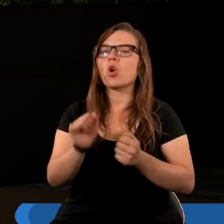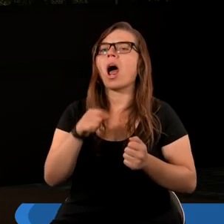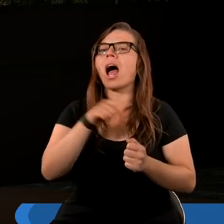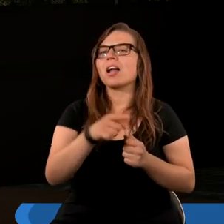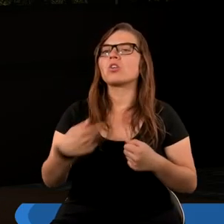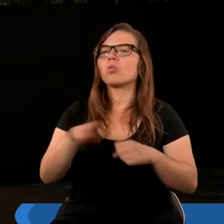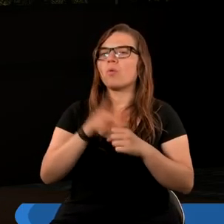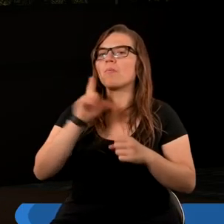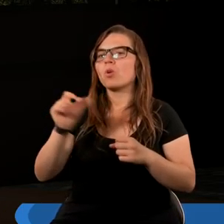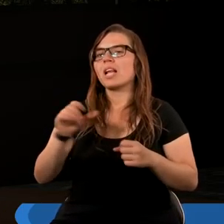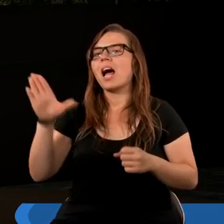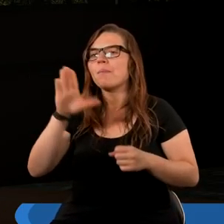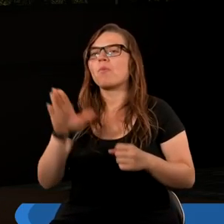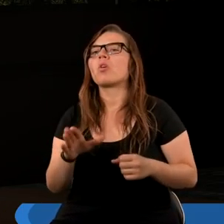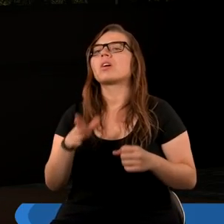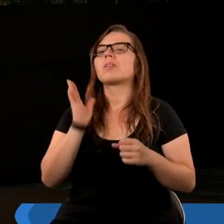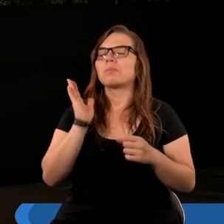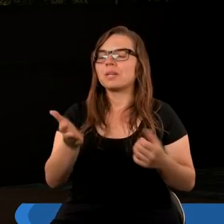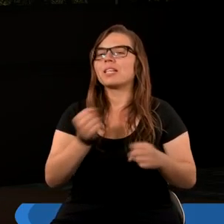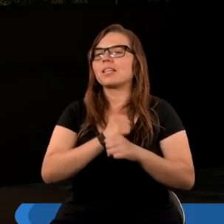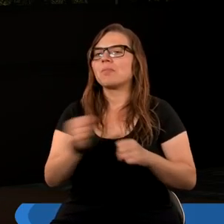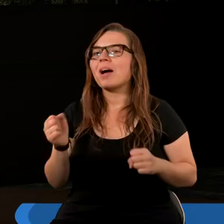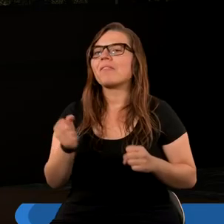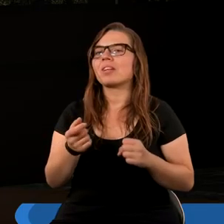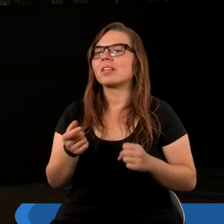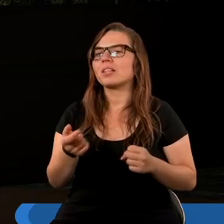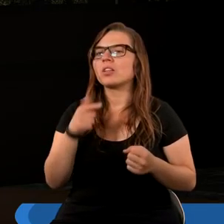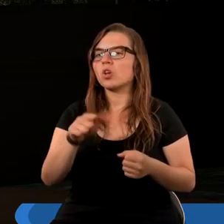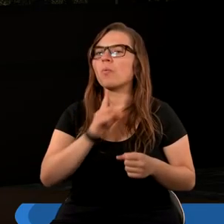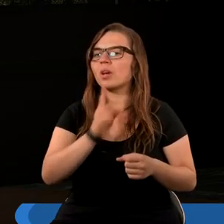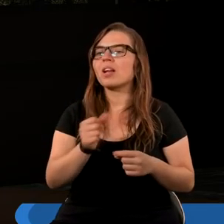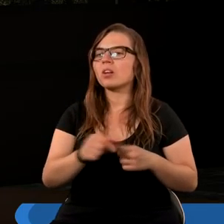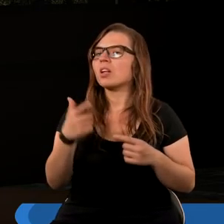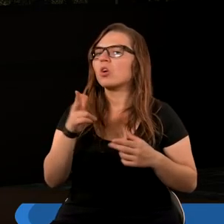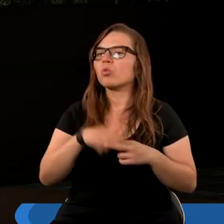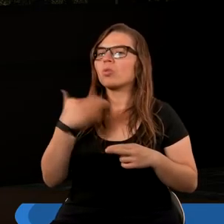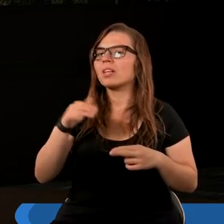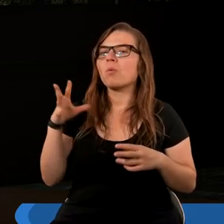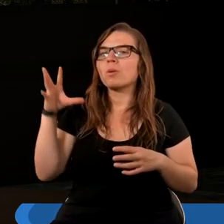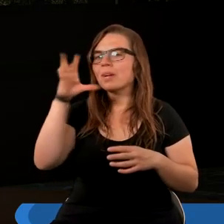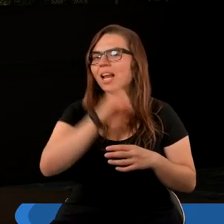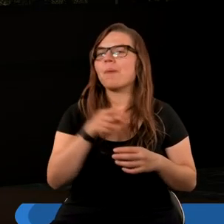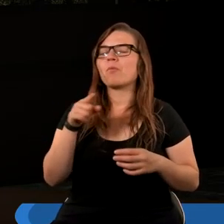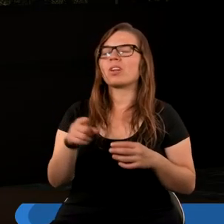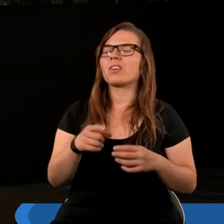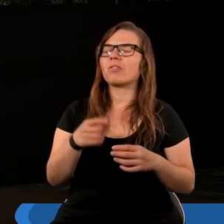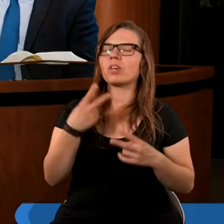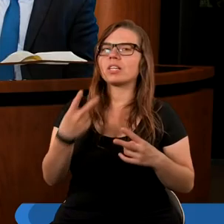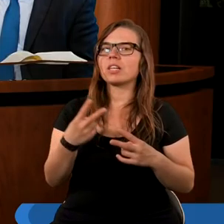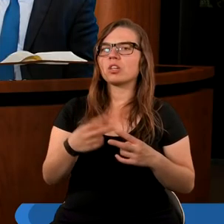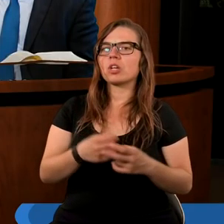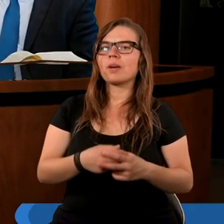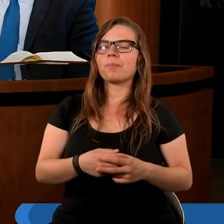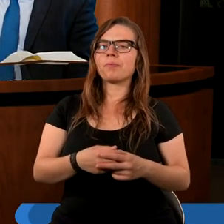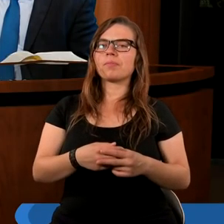a ci, którzy pójdą za Bogiem będą uratowani. I to jest to przesłanie, o którym też nie możemy zapominać. To najważniejsze przesłanie Ewangelii.